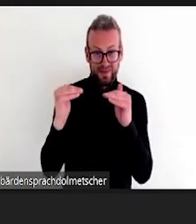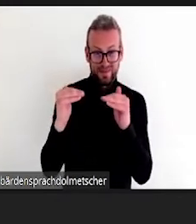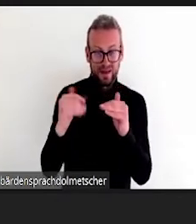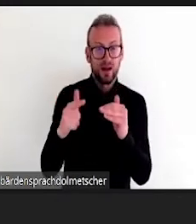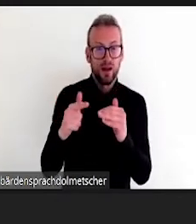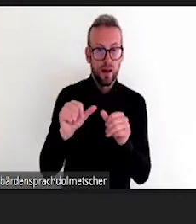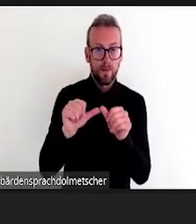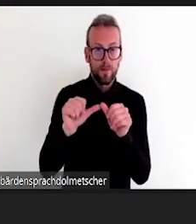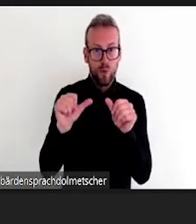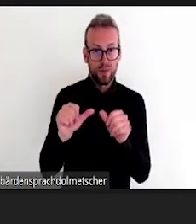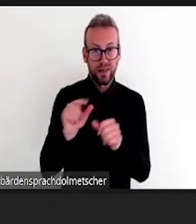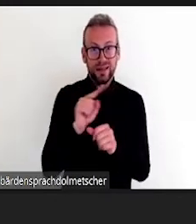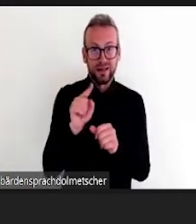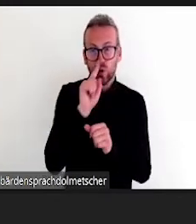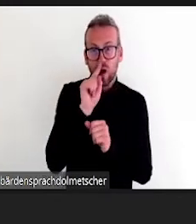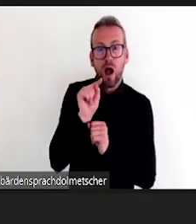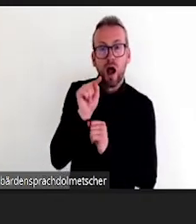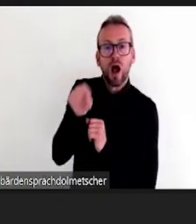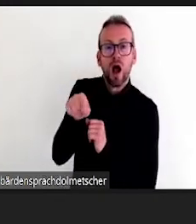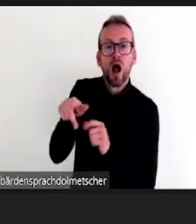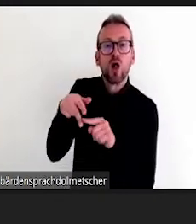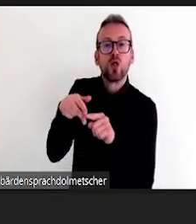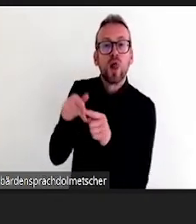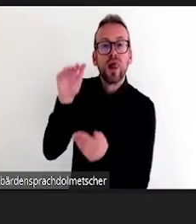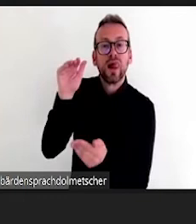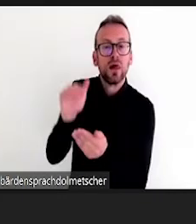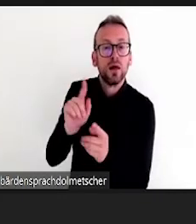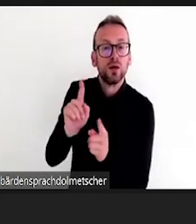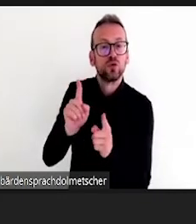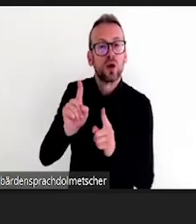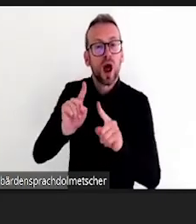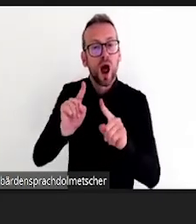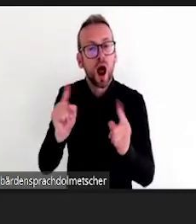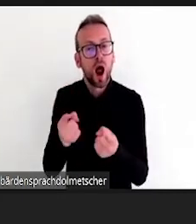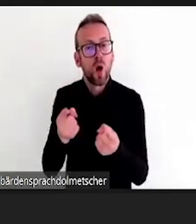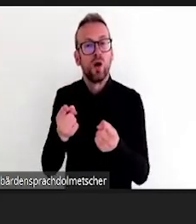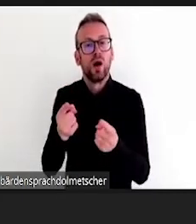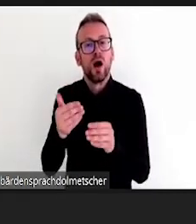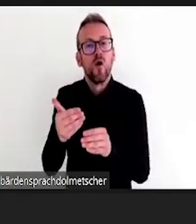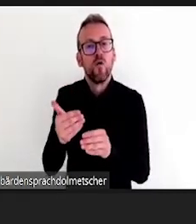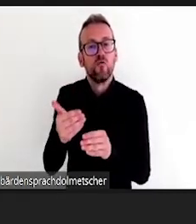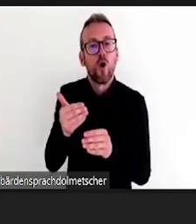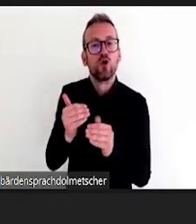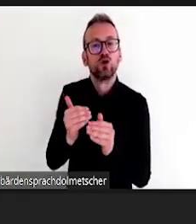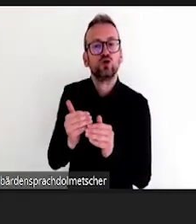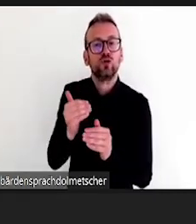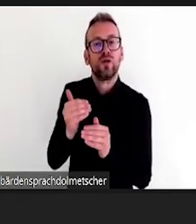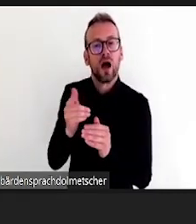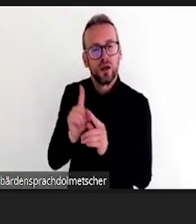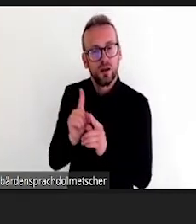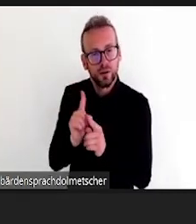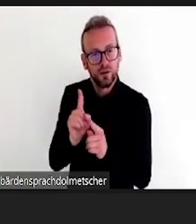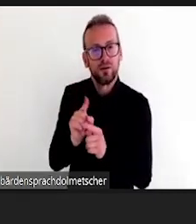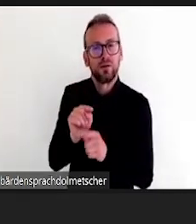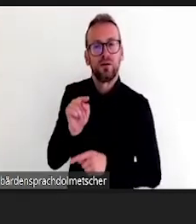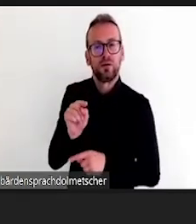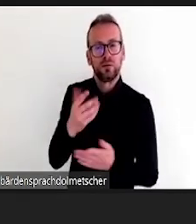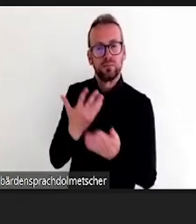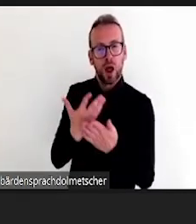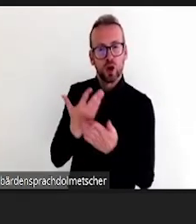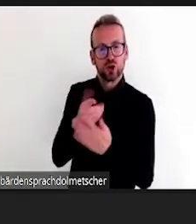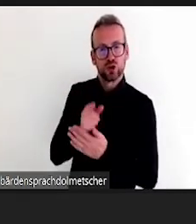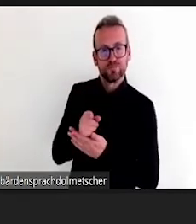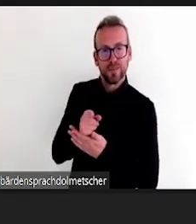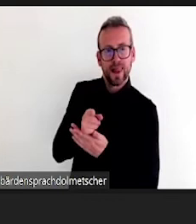Studierenden auch erfahren und diese Lerngruppe auch irgendwie kennenlernen. Und dann ein Begriff, der auch eher verschult ist, Classroom